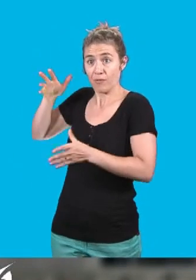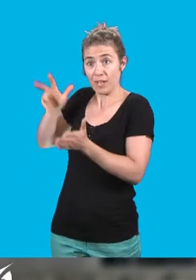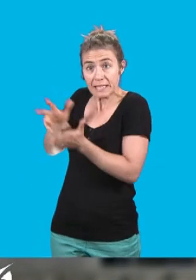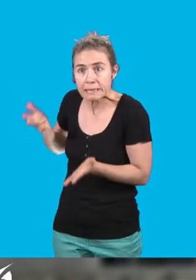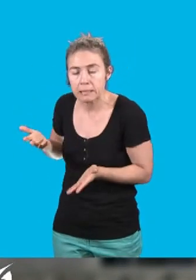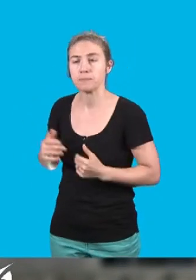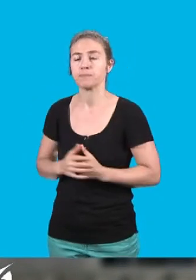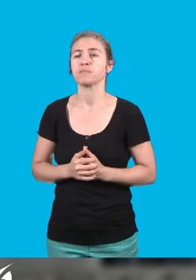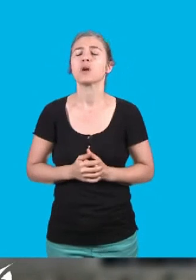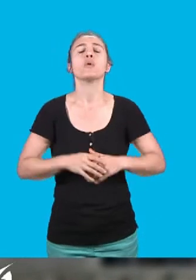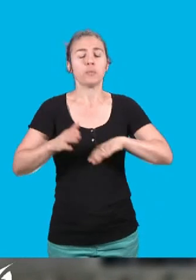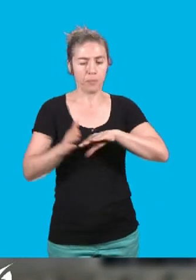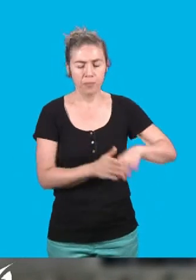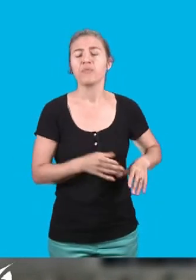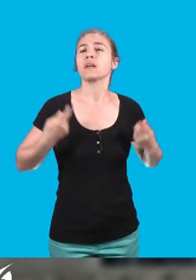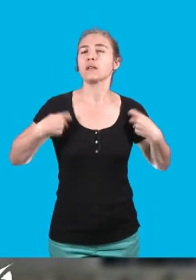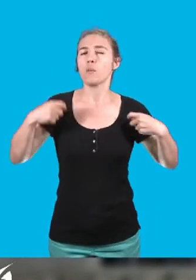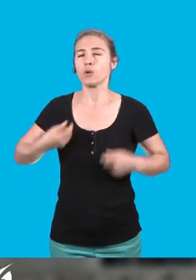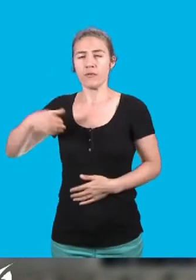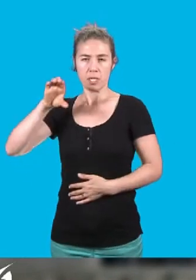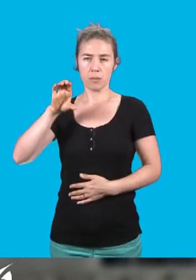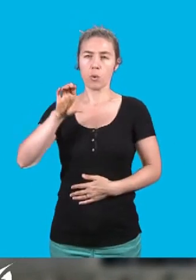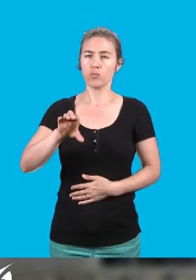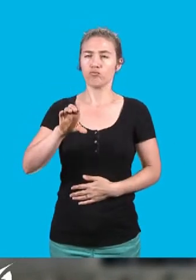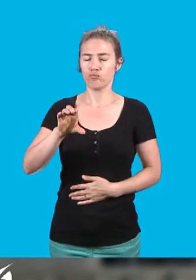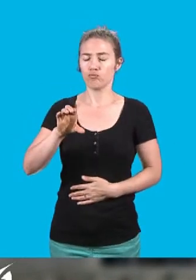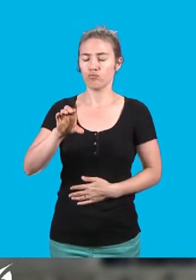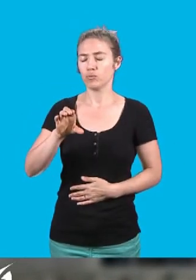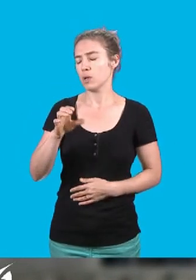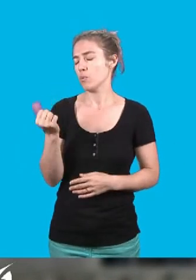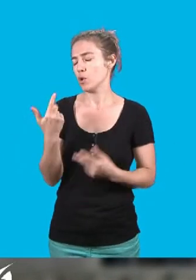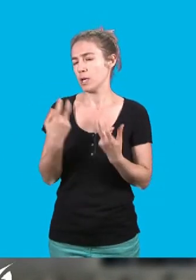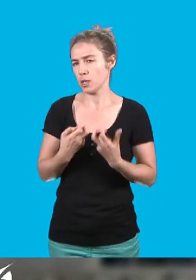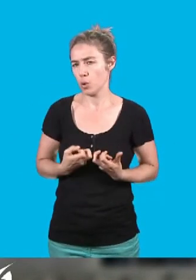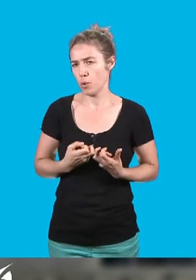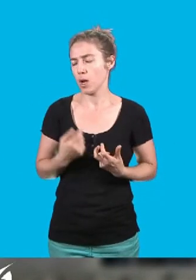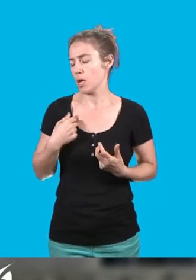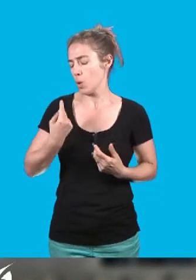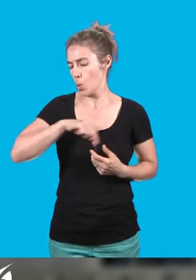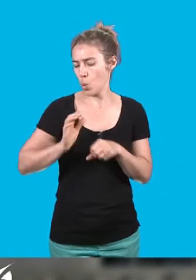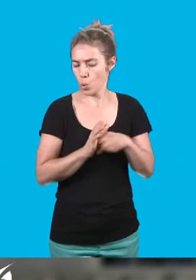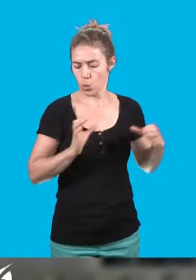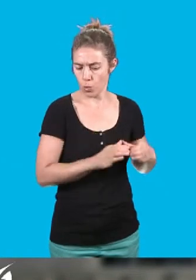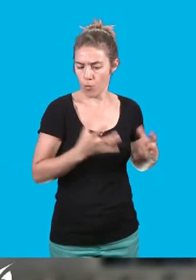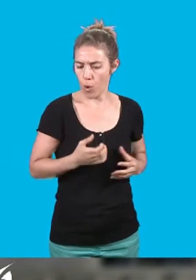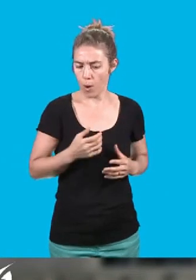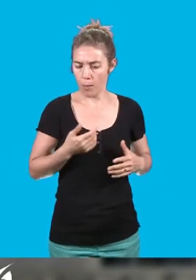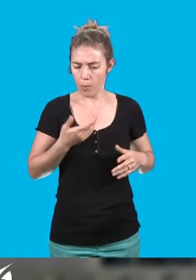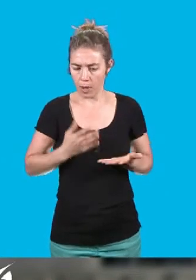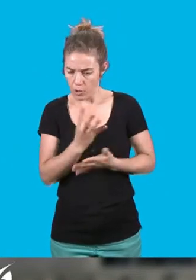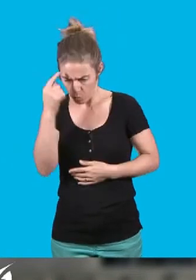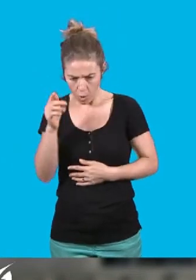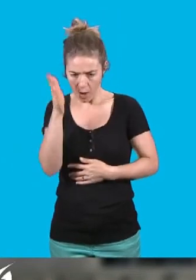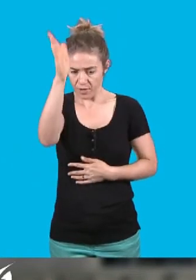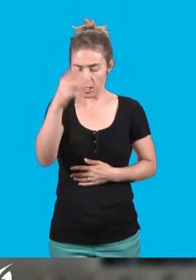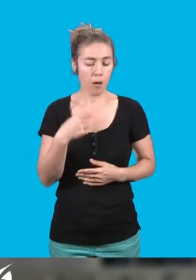d'investissement, je me contenterai de quelques exemples pour souligner qu'à gauche, là aussi, nous investissons pour l'avenir et ne lisez non pas sur